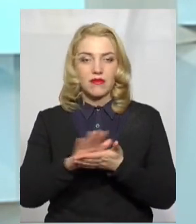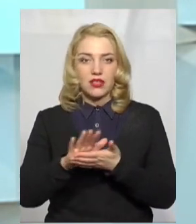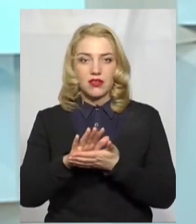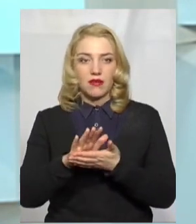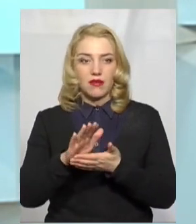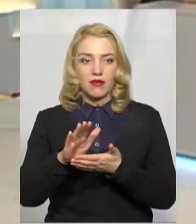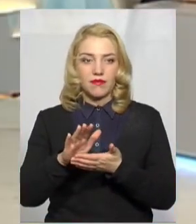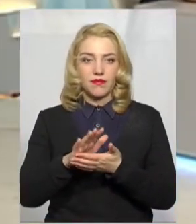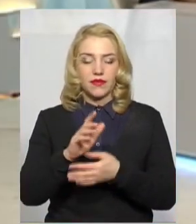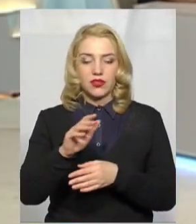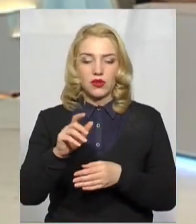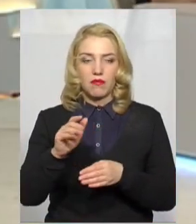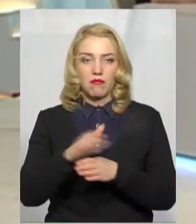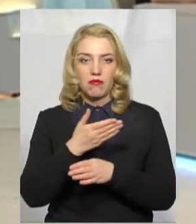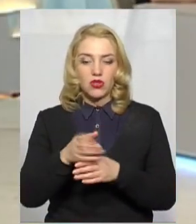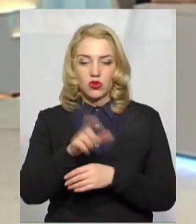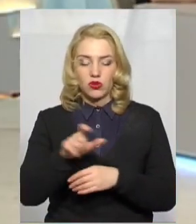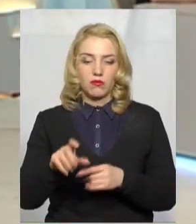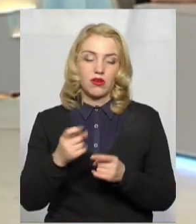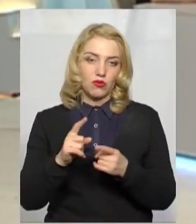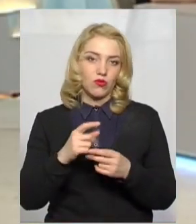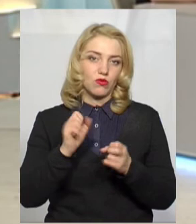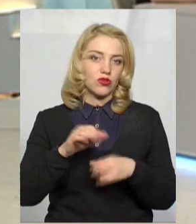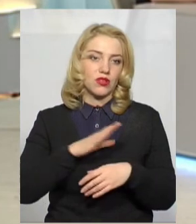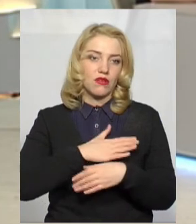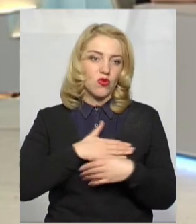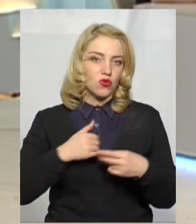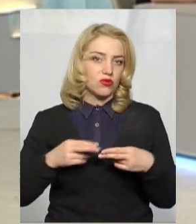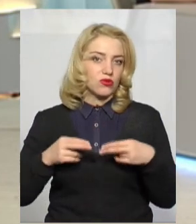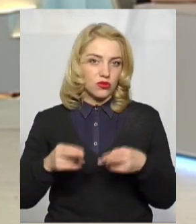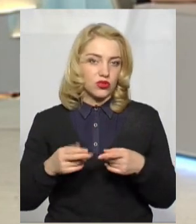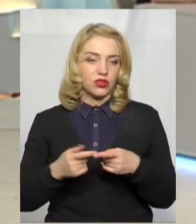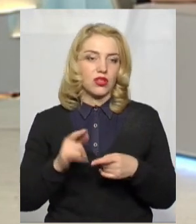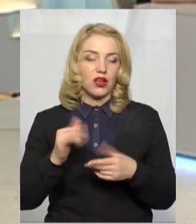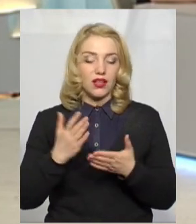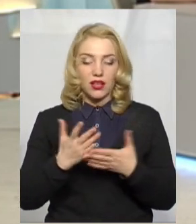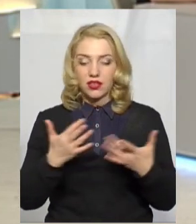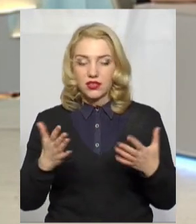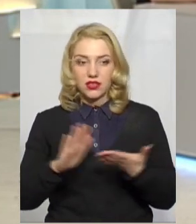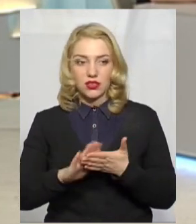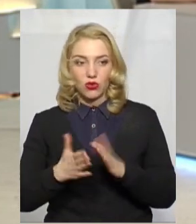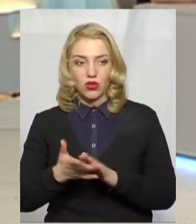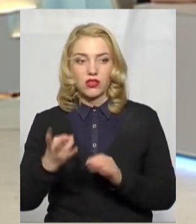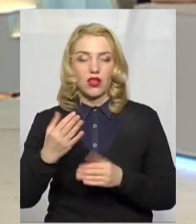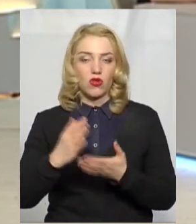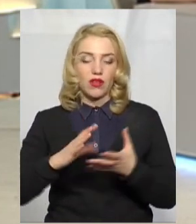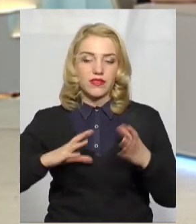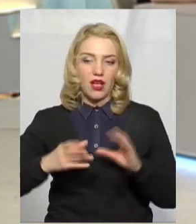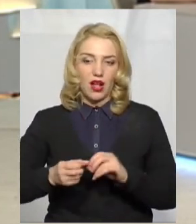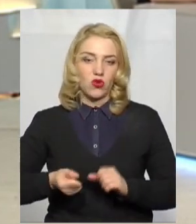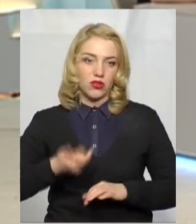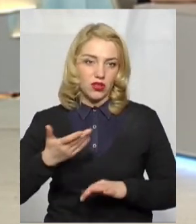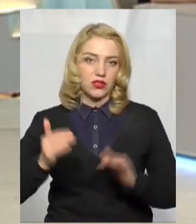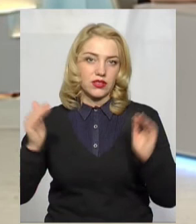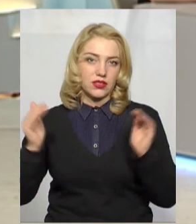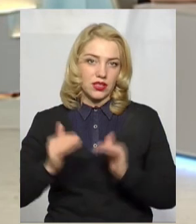І, відповідно, десь не ризикують вчиняти такі злочині різного роду. Тобто, різні є ситуації, але разом з тим, ми маємо в загальній кількості зниження